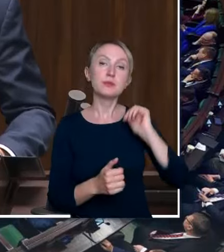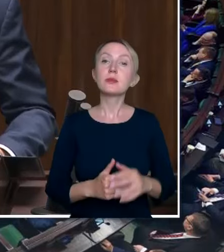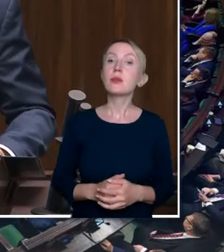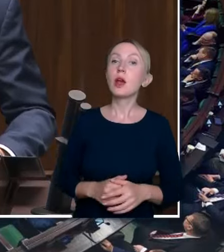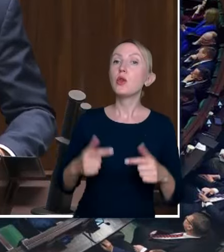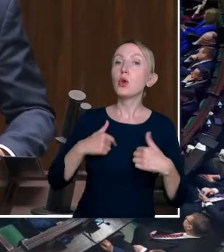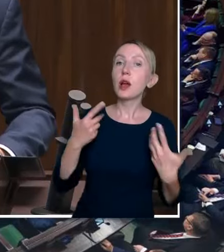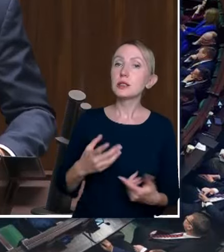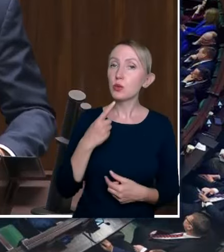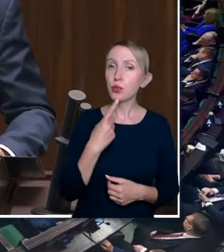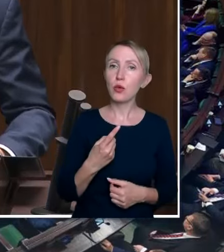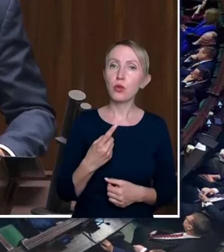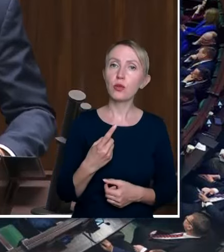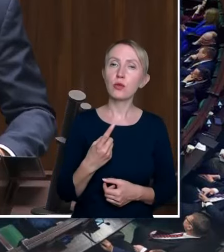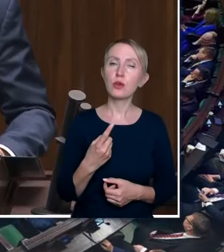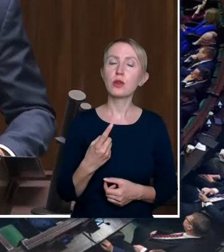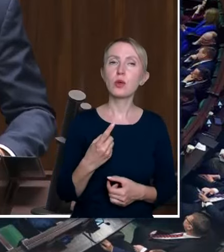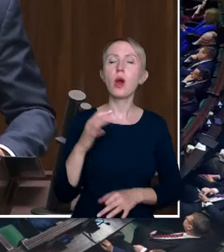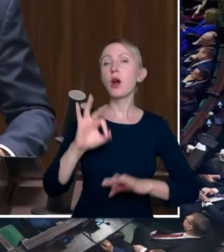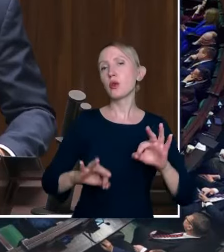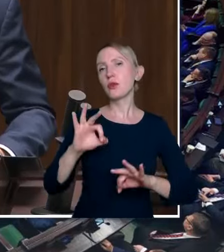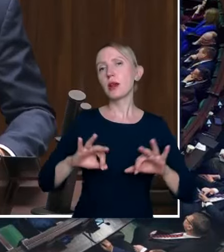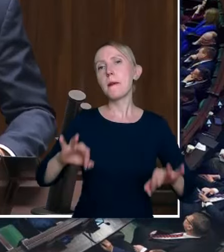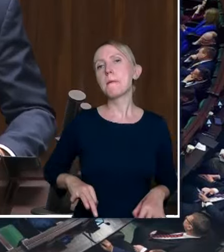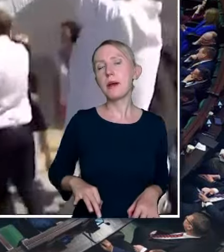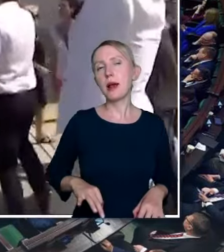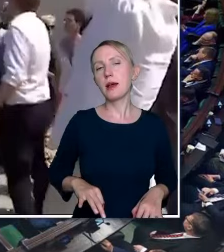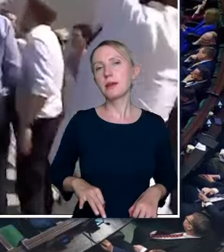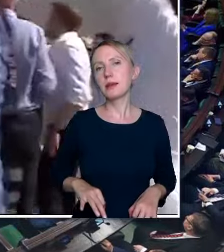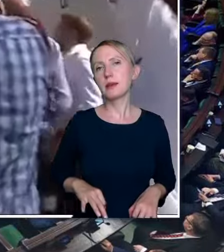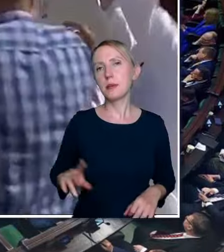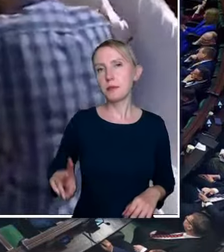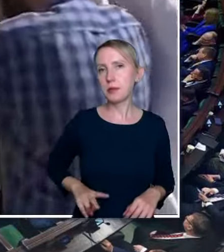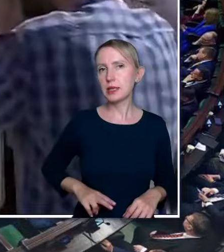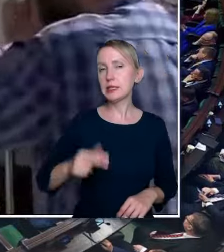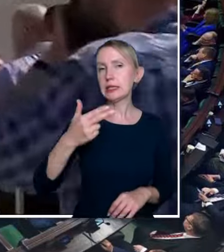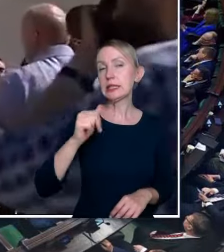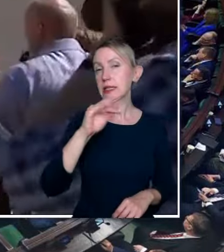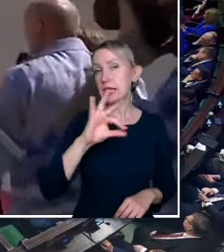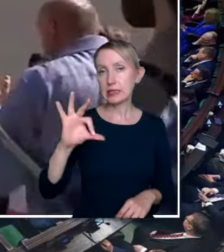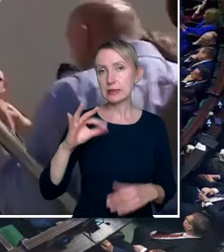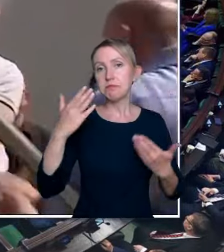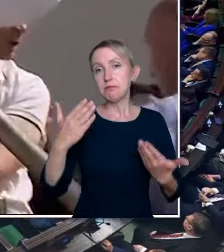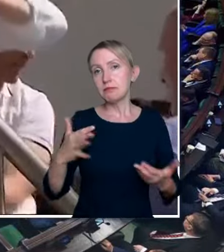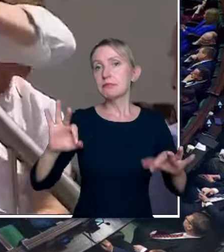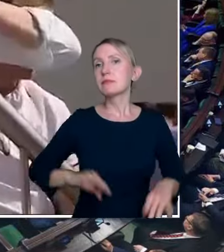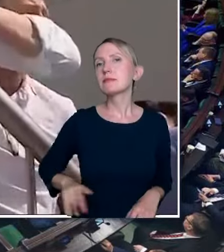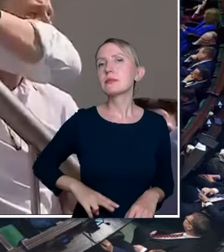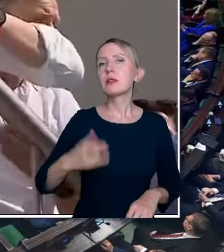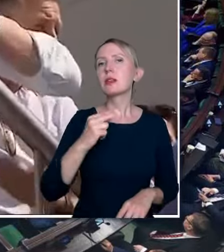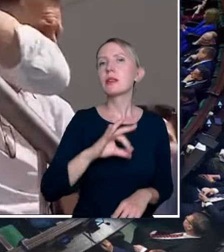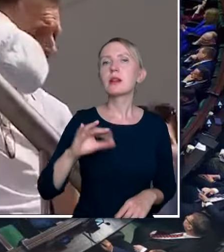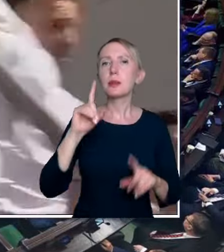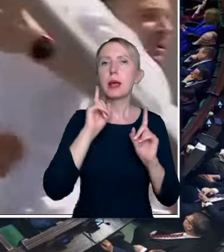pierwsze chciałbym się odnieść do tej konferencji pana ministra Nitrasa. No, pan minister Nitras tak naprawdę